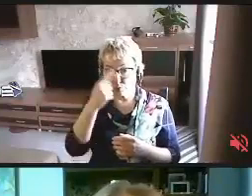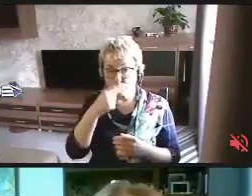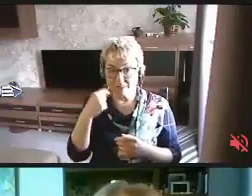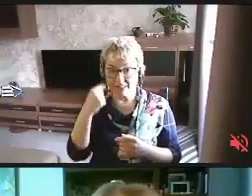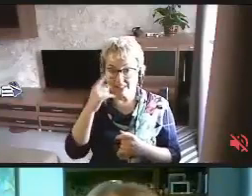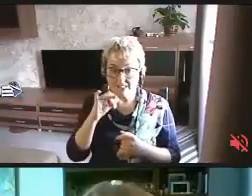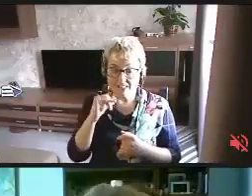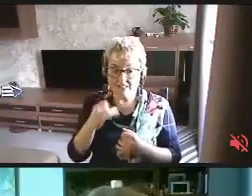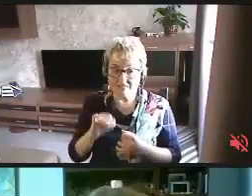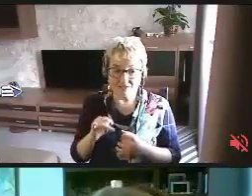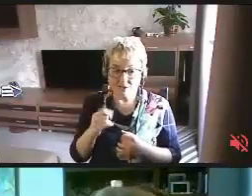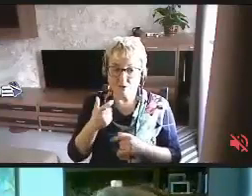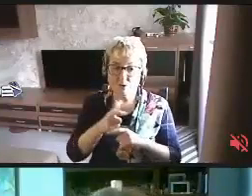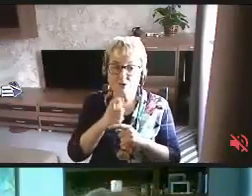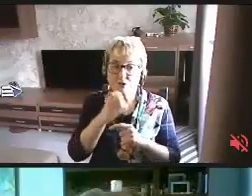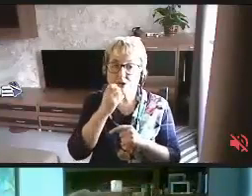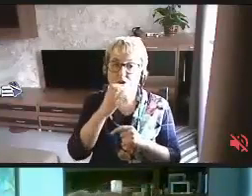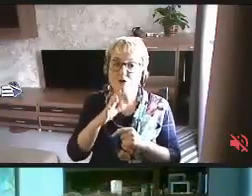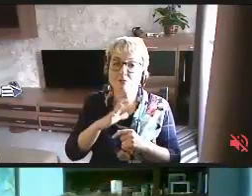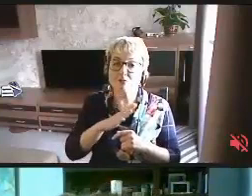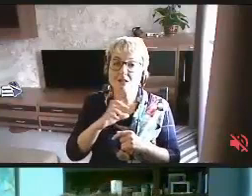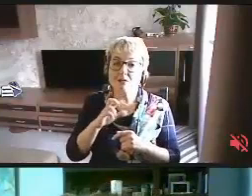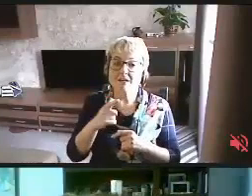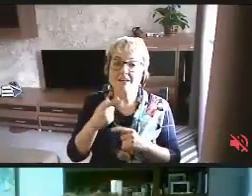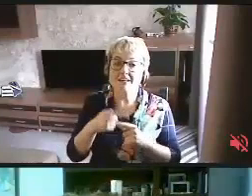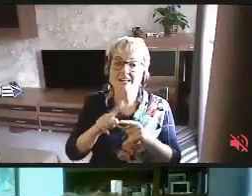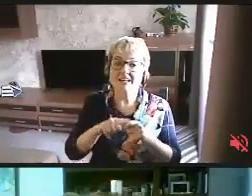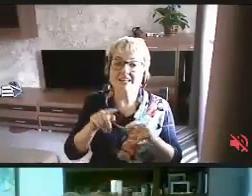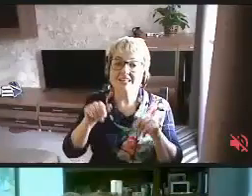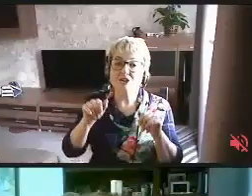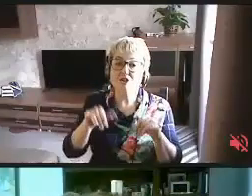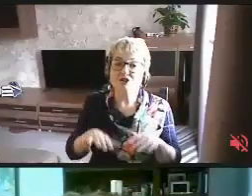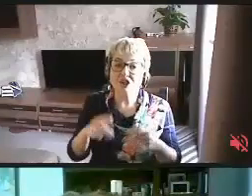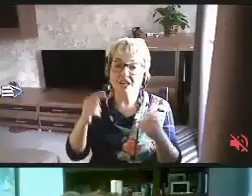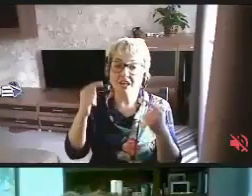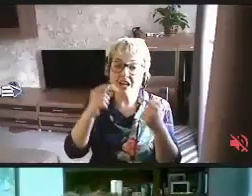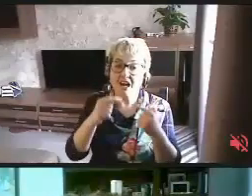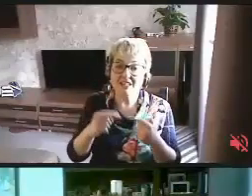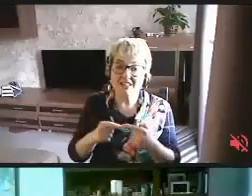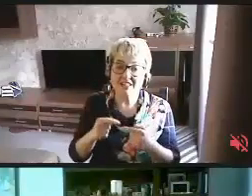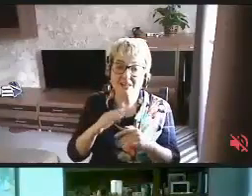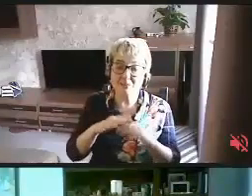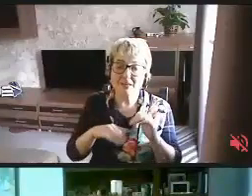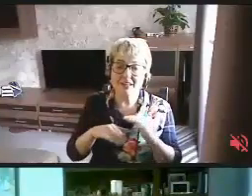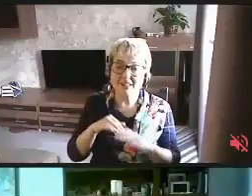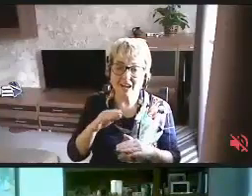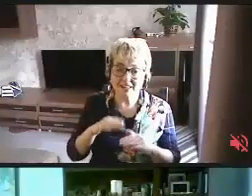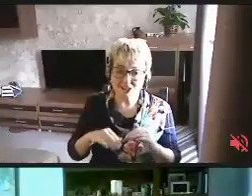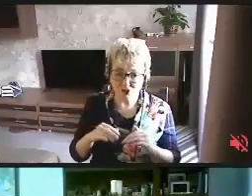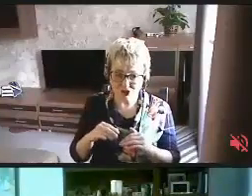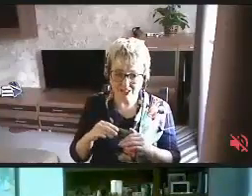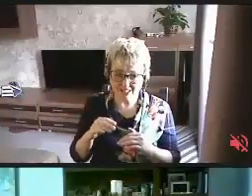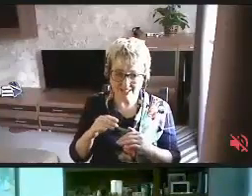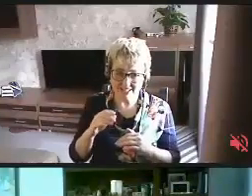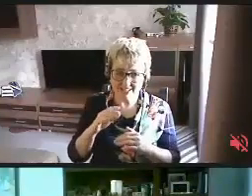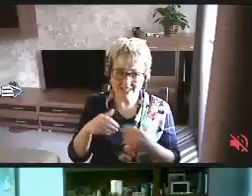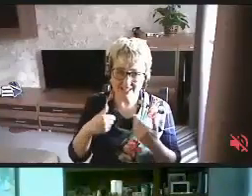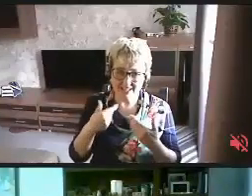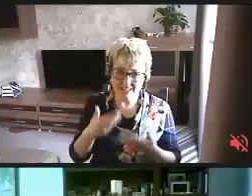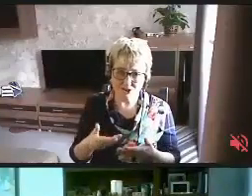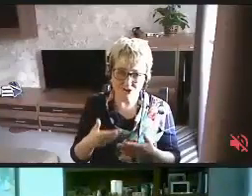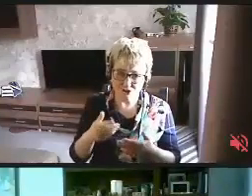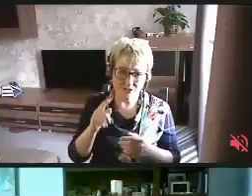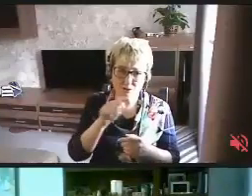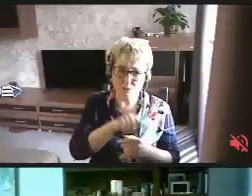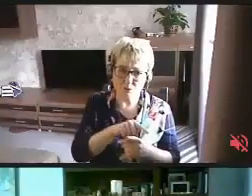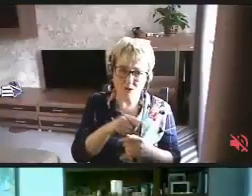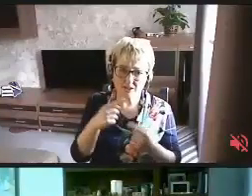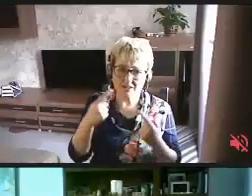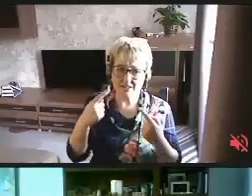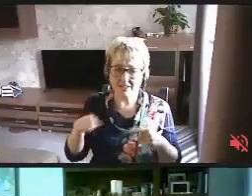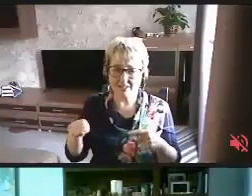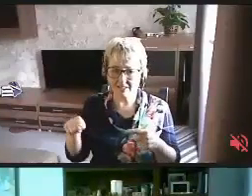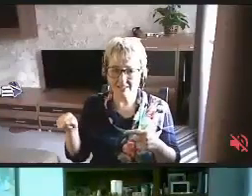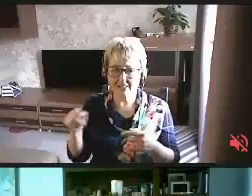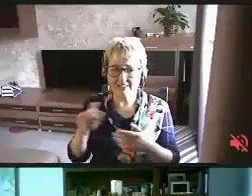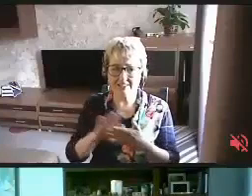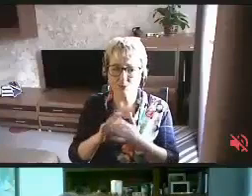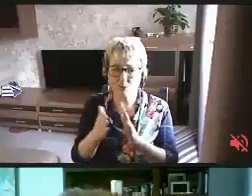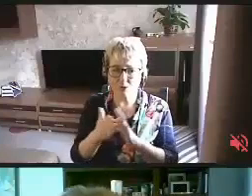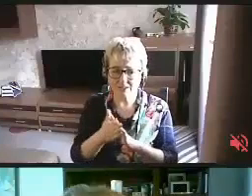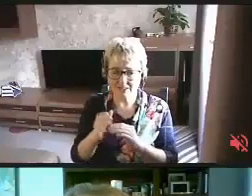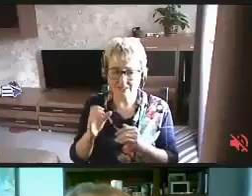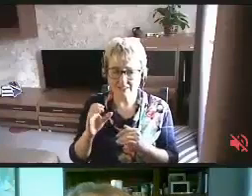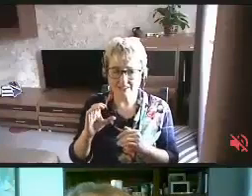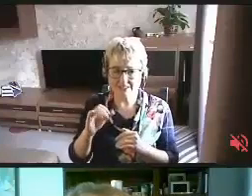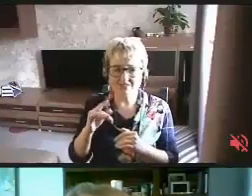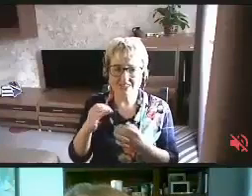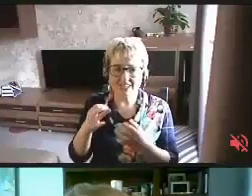очень было бы хорошо, если бы такие решения, конкретные решения методические той или иной, тех или иных ситуаций